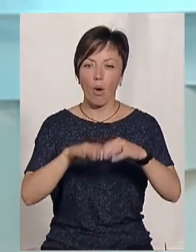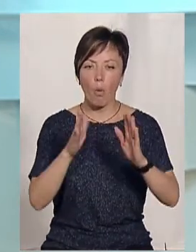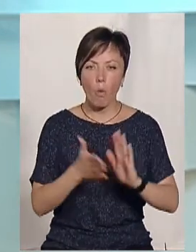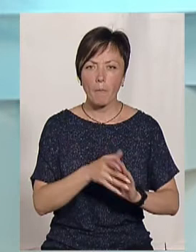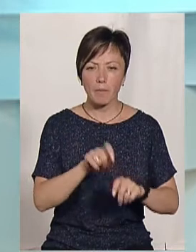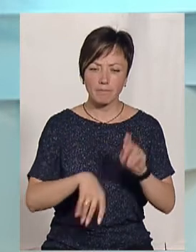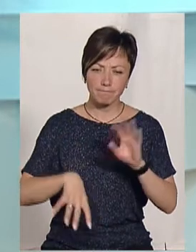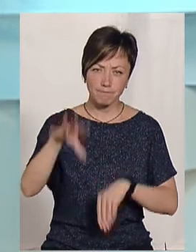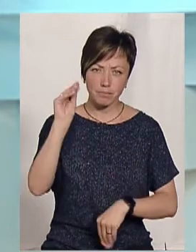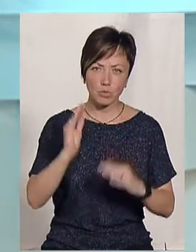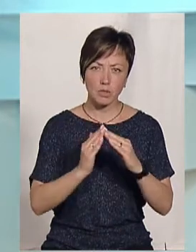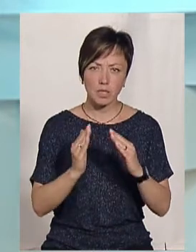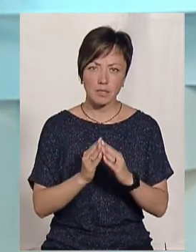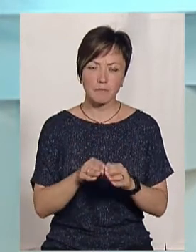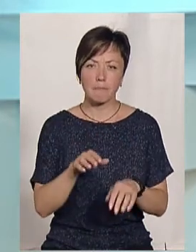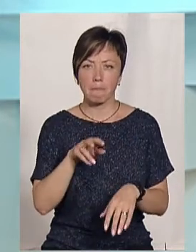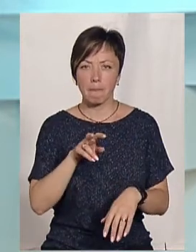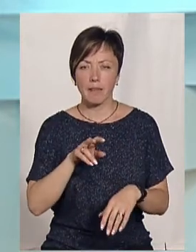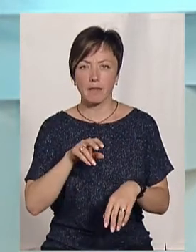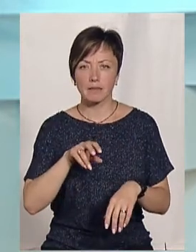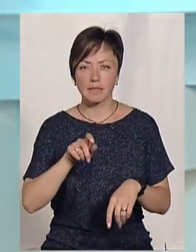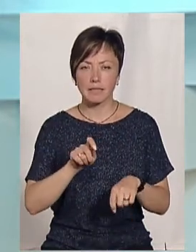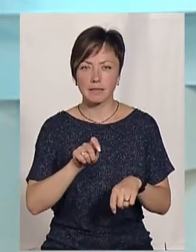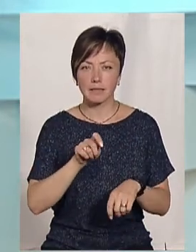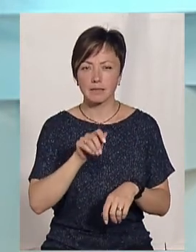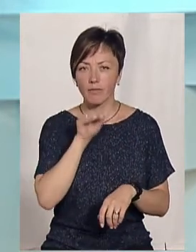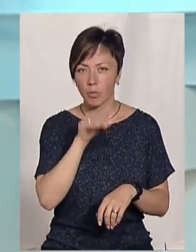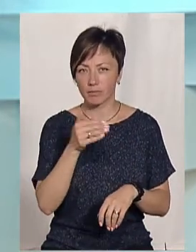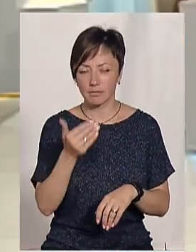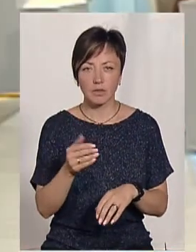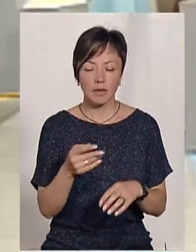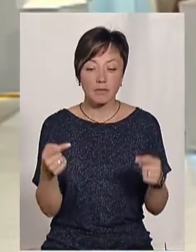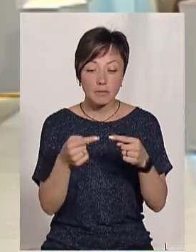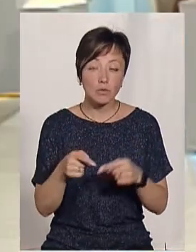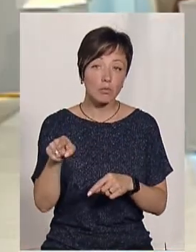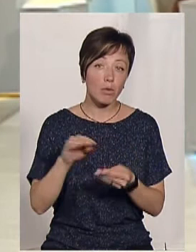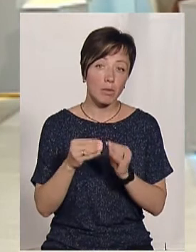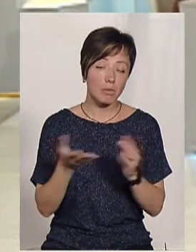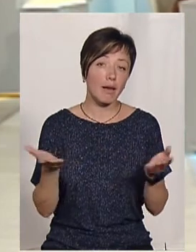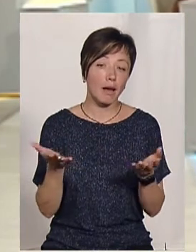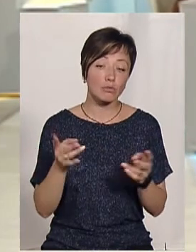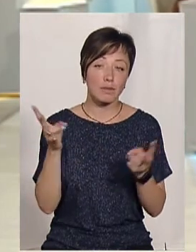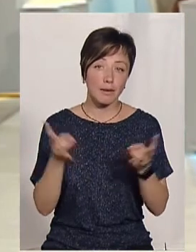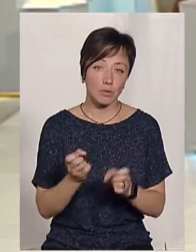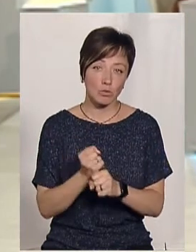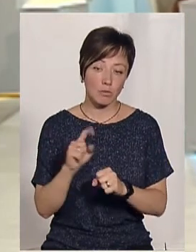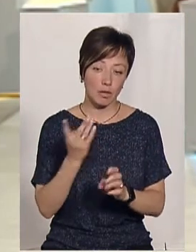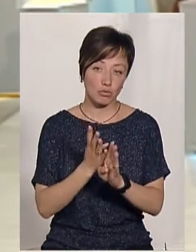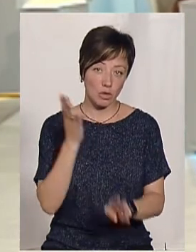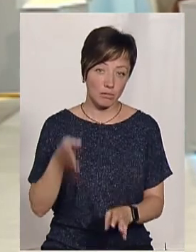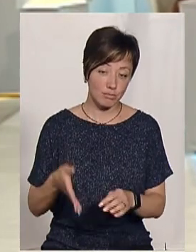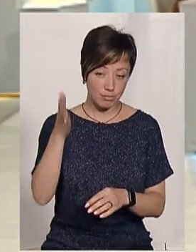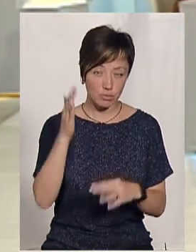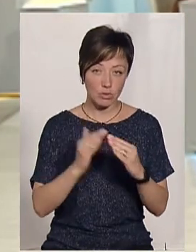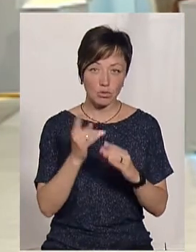перевірка будинку з фахівцями, які визначають, що з вашим будинком не так і що йому треба зробити в першу